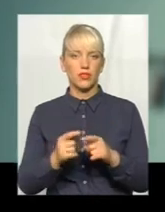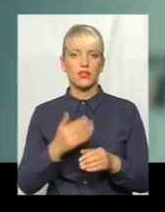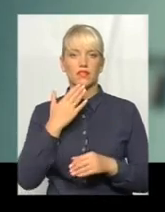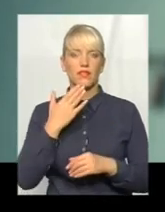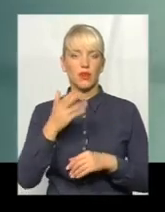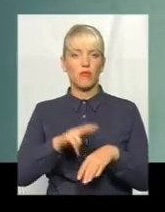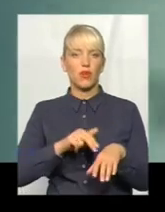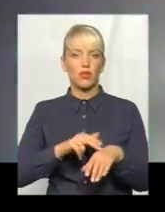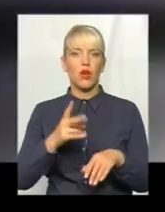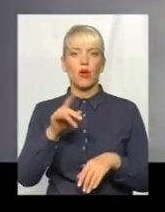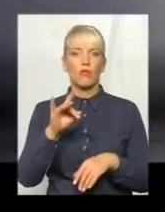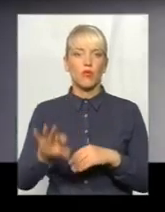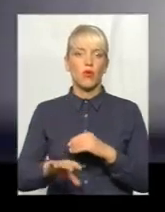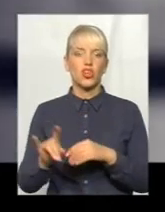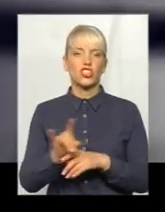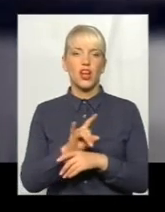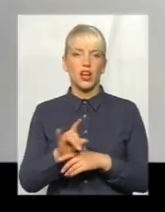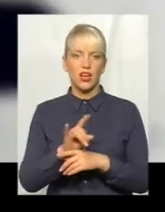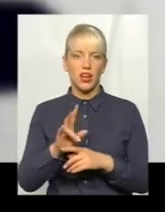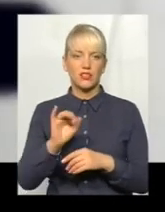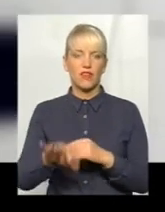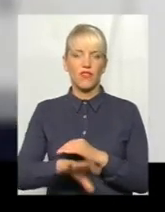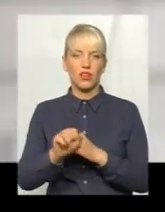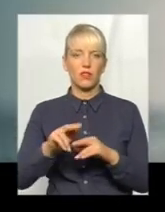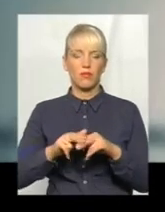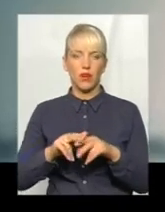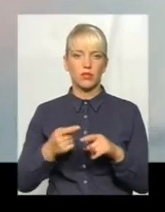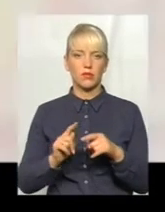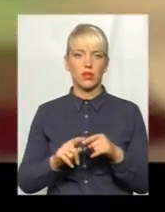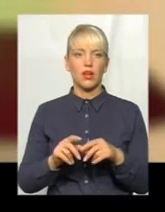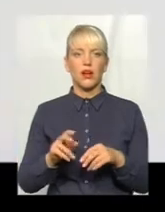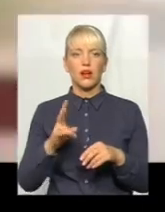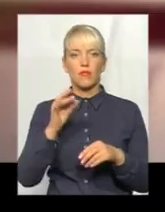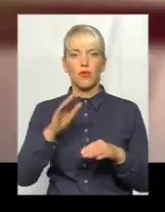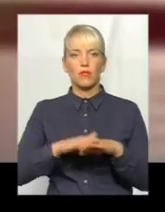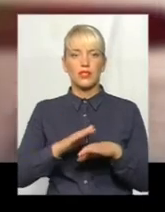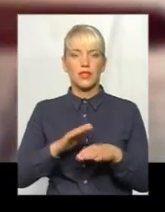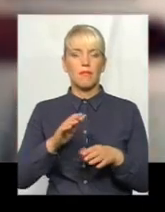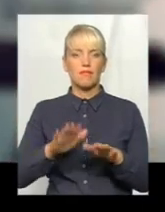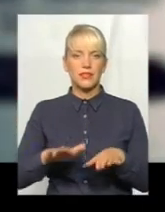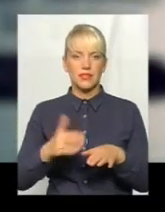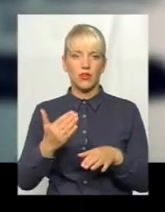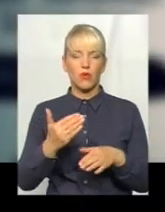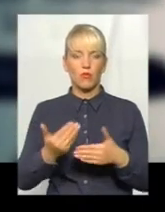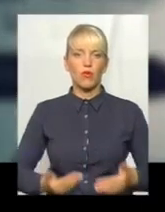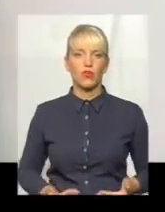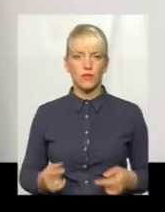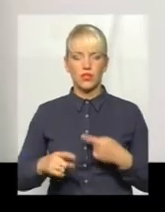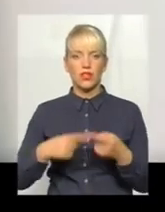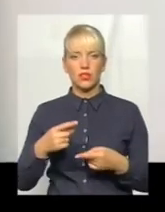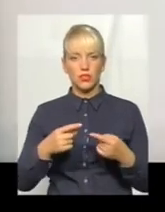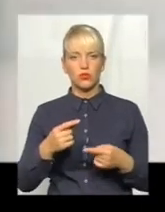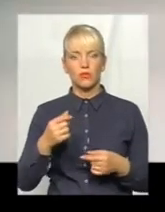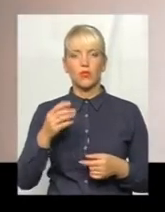з викраденим паспортом призвело лише до відвідних правоохоронцями місця його проживання. Наступного ранку з нервовим